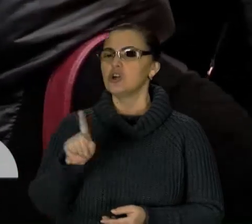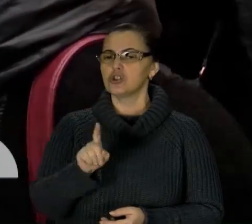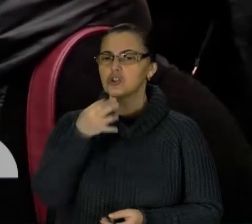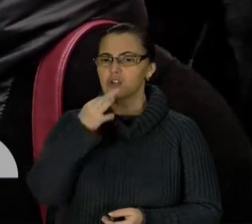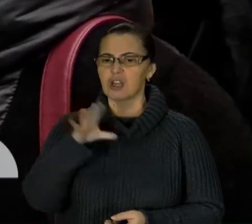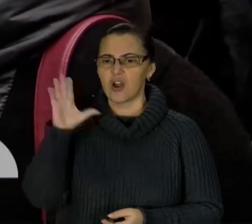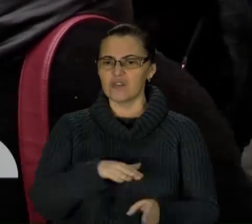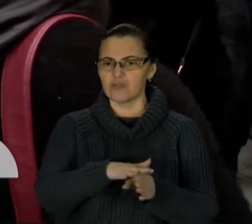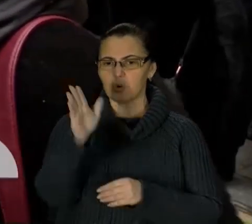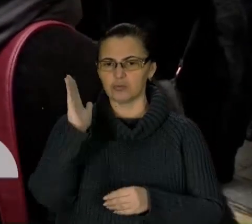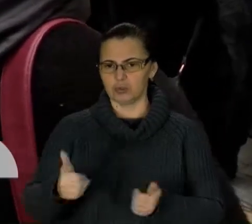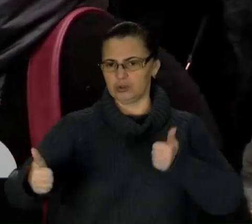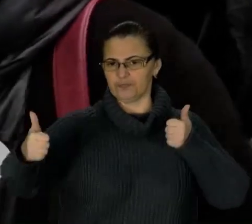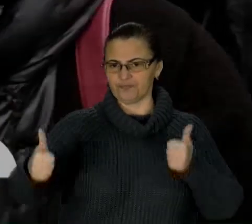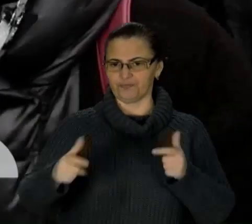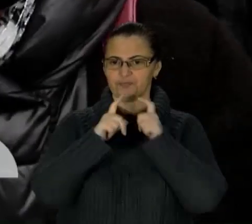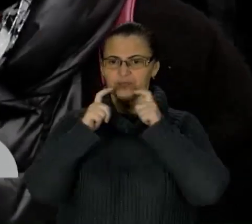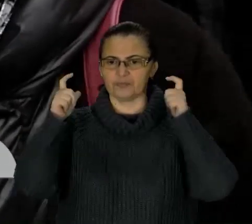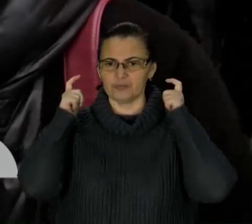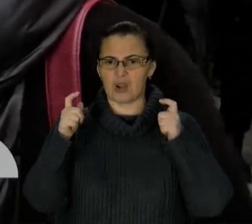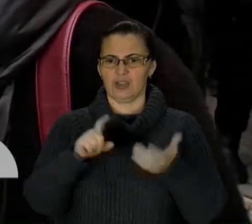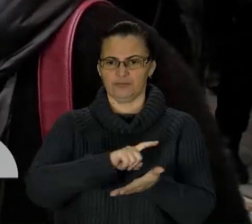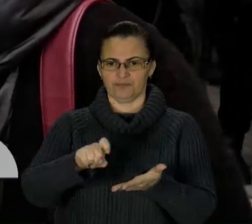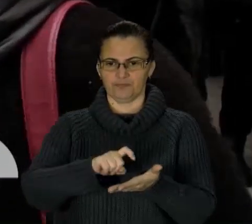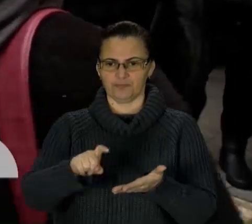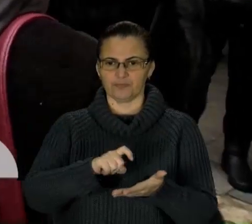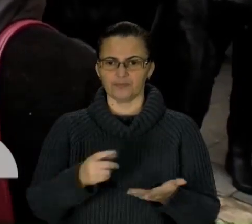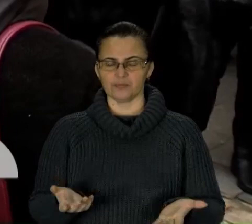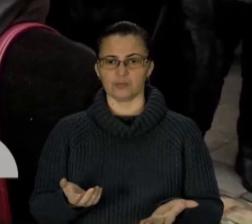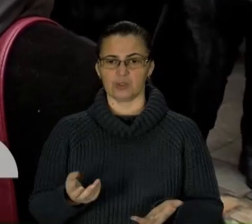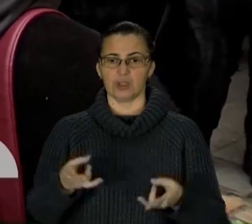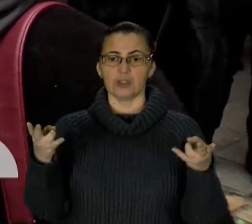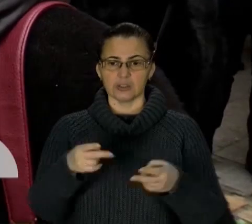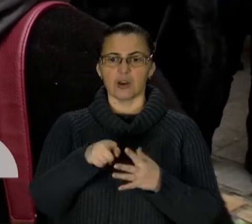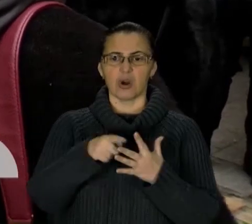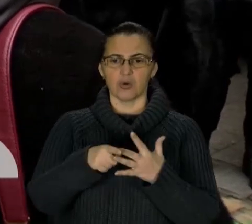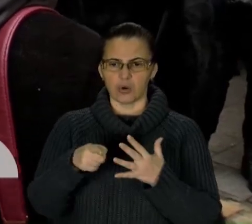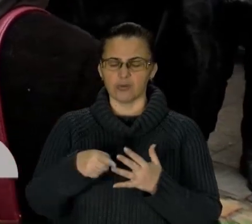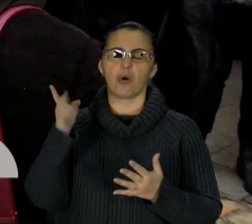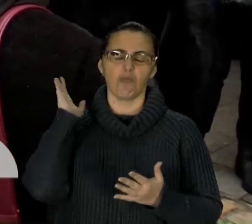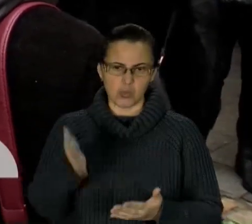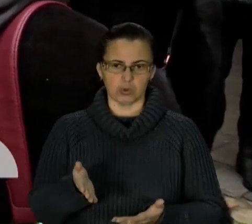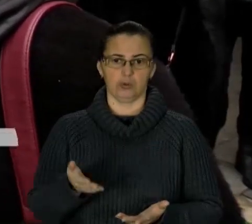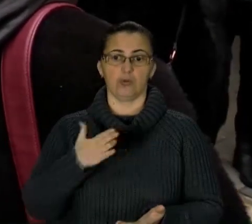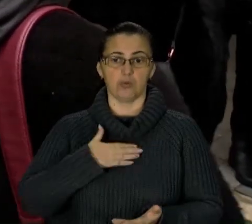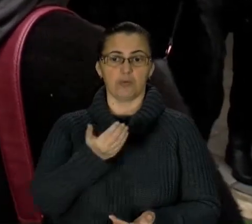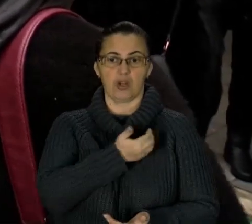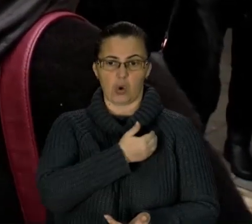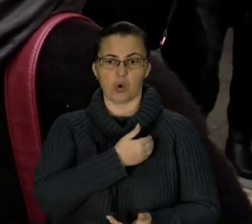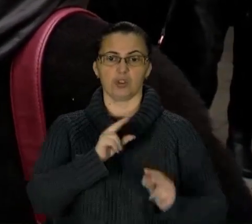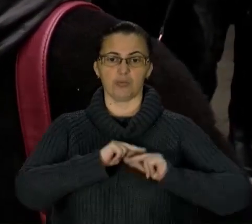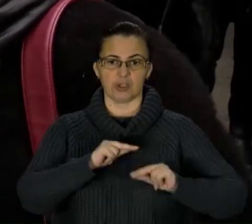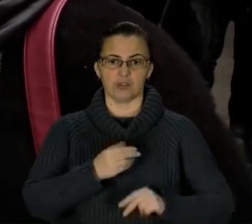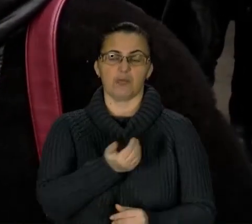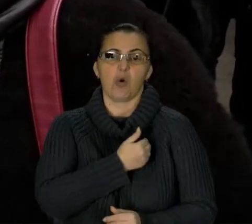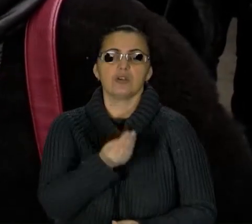будемо стояти на відстані, ми будемо вдівати маски, ми будемо користуватися антисептиками. Треба рукавички, ми вдівнемо рукавички. Але ми хочемо працювати, ми хочемо